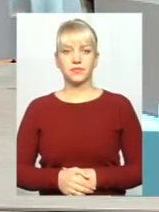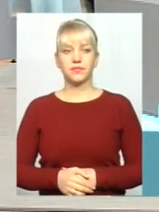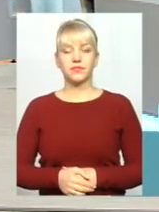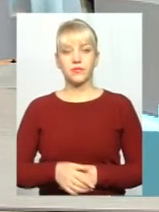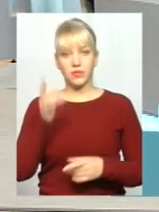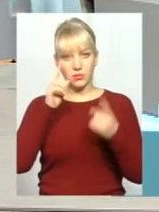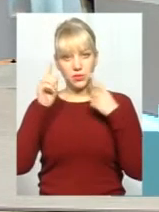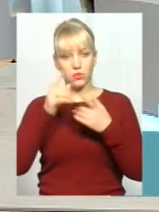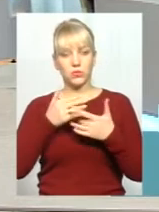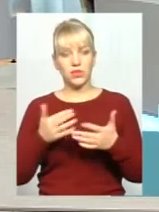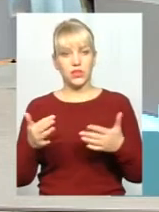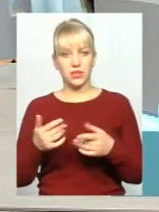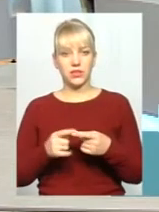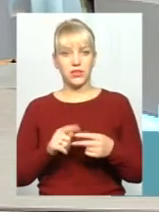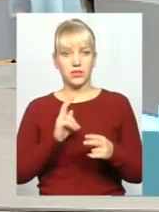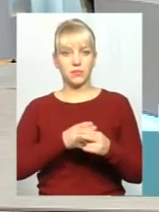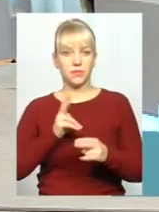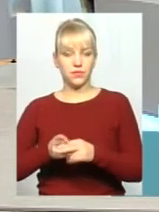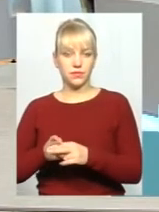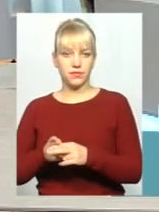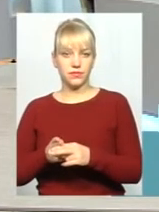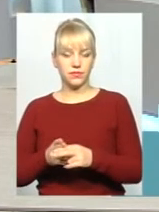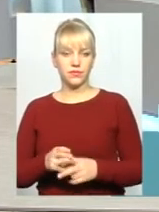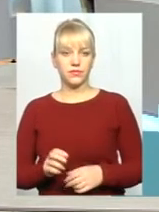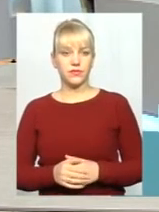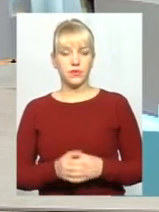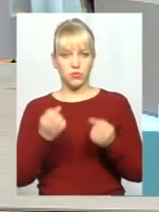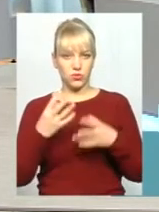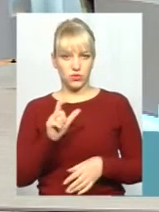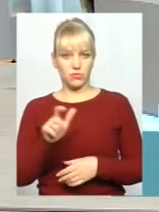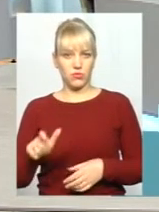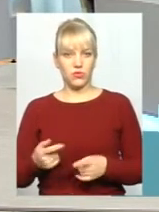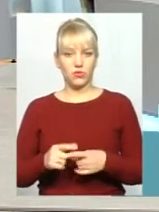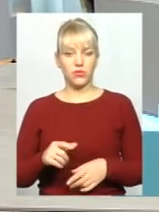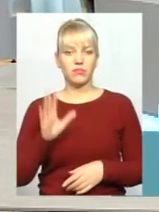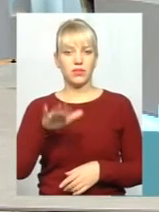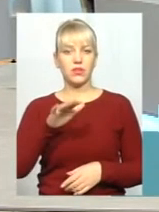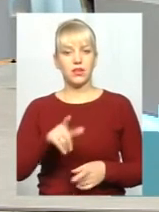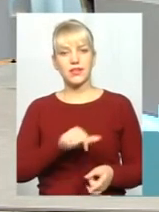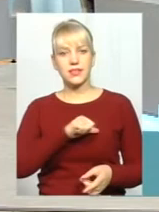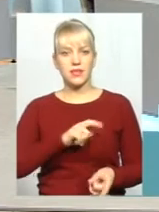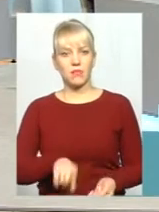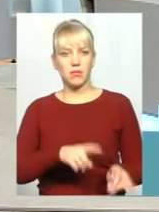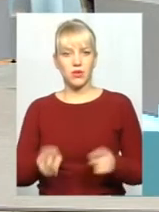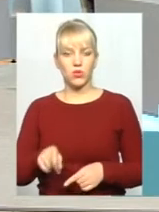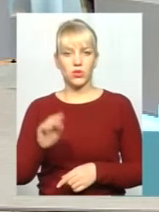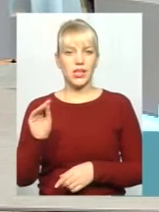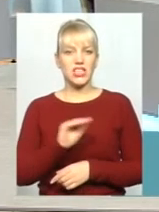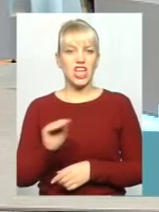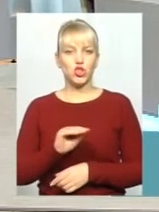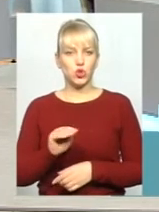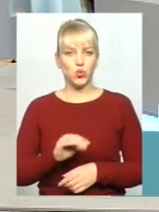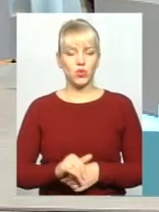придумувати всякі ті палки в колеса, ставити людям простим. Вони хай самі пересядуть на Жигулі і на той